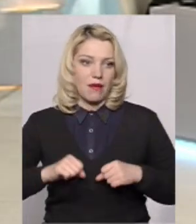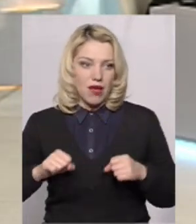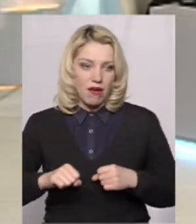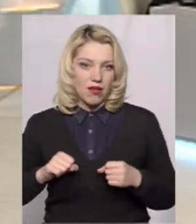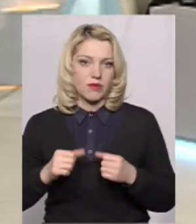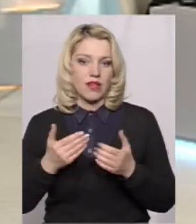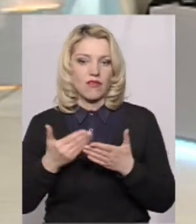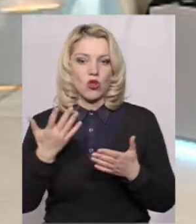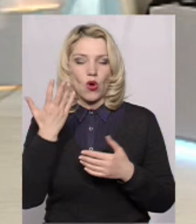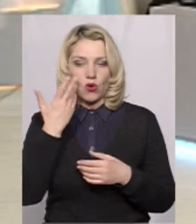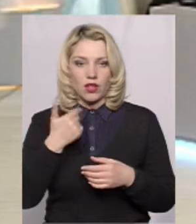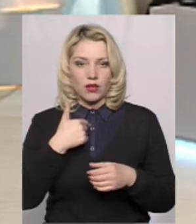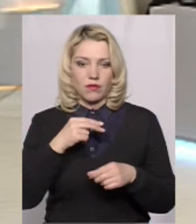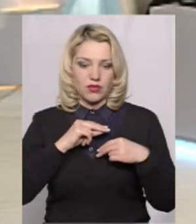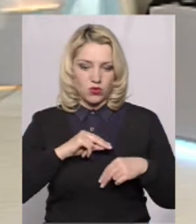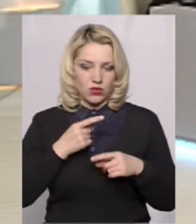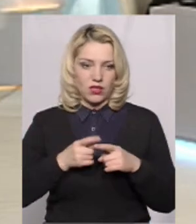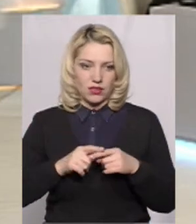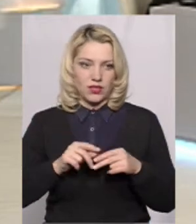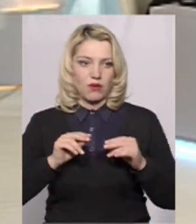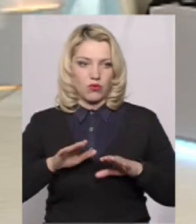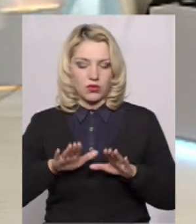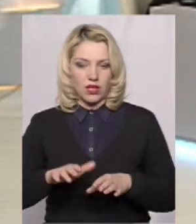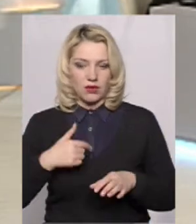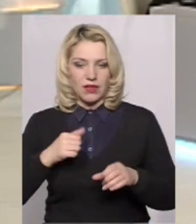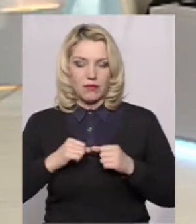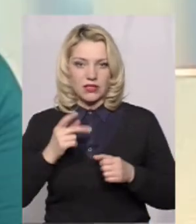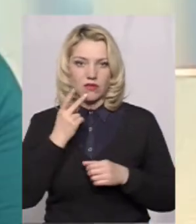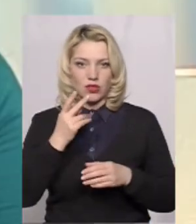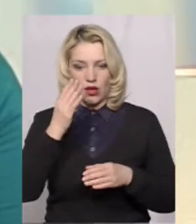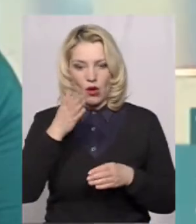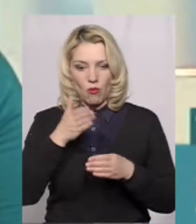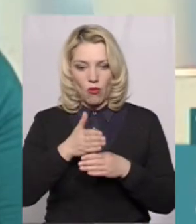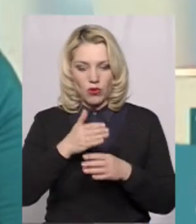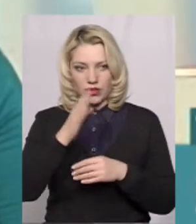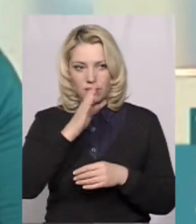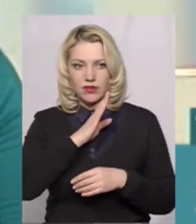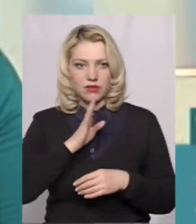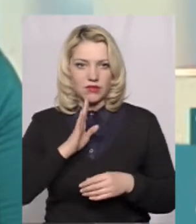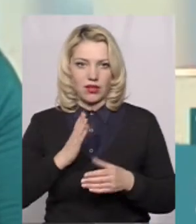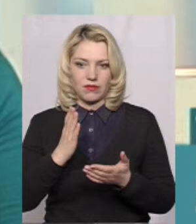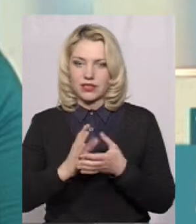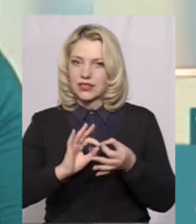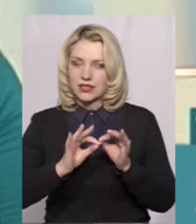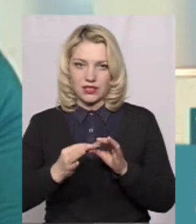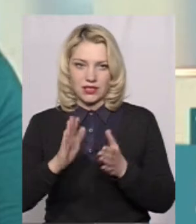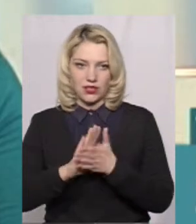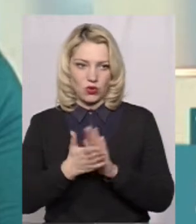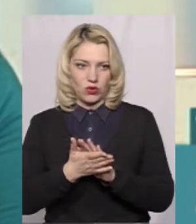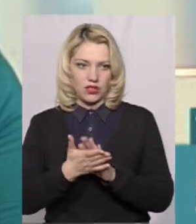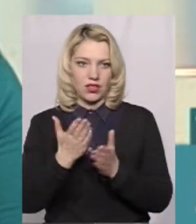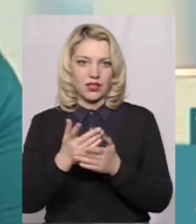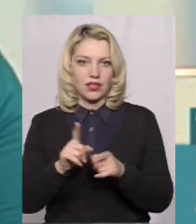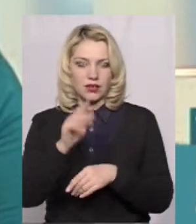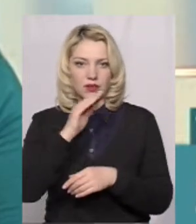ну, відколи я працюю на цій посаді, ми намагаємося завжди допомогти батькам війти в становище. Є скрутні ситуації. Є